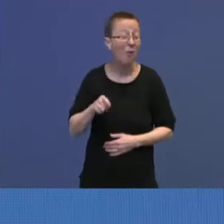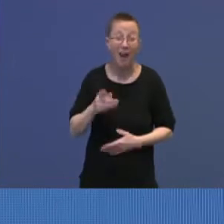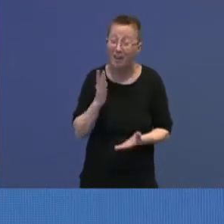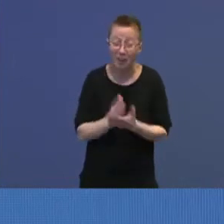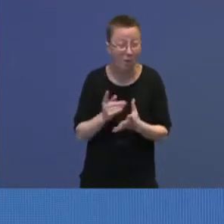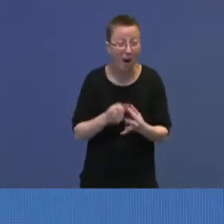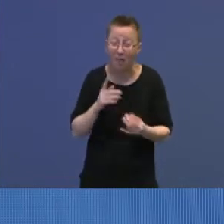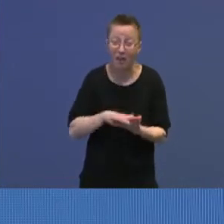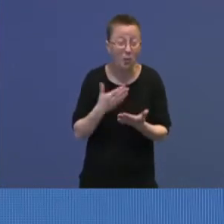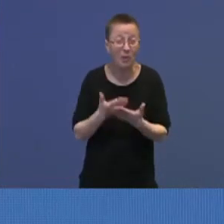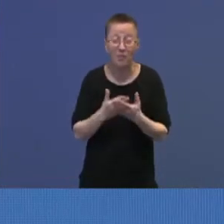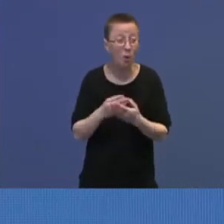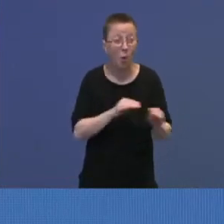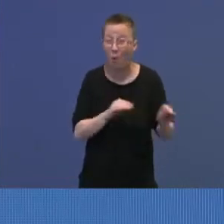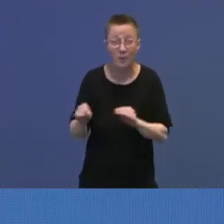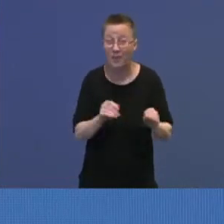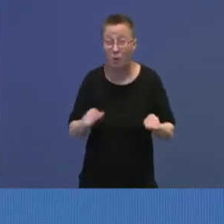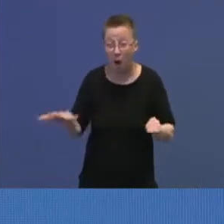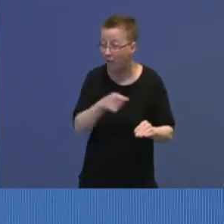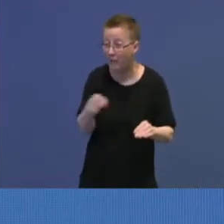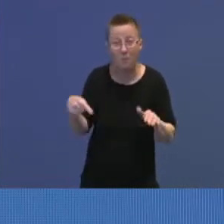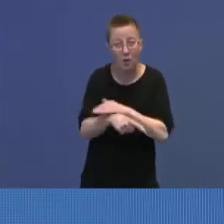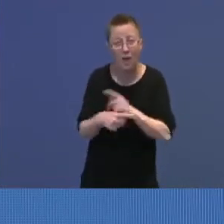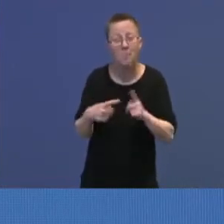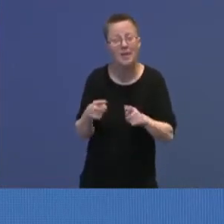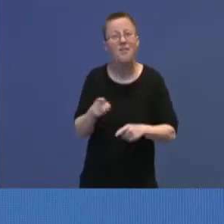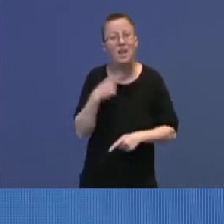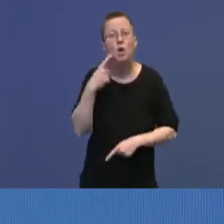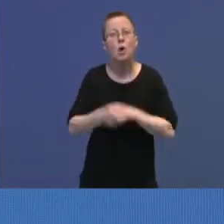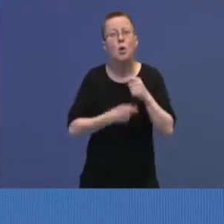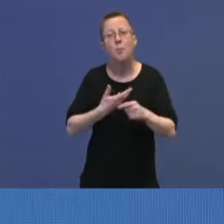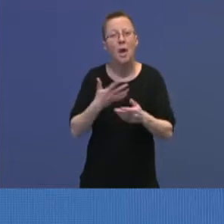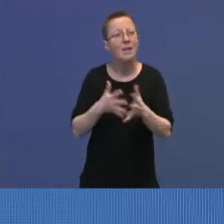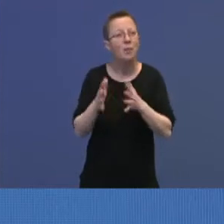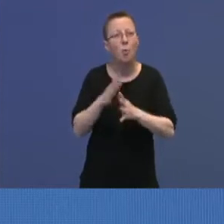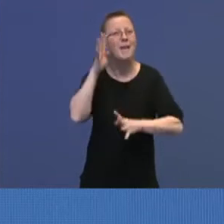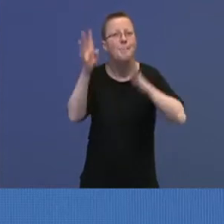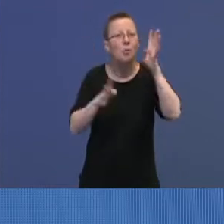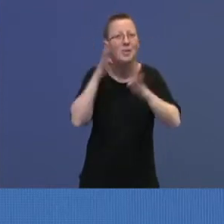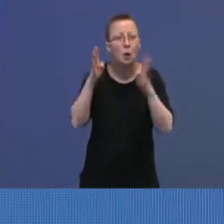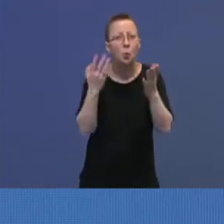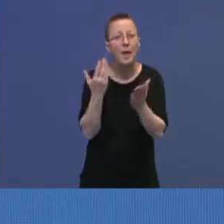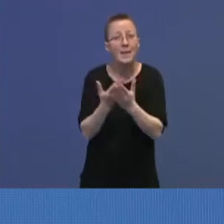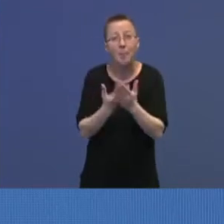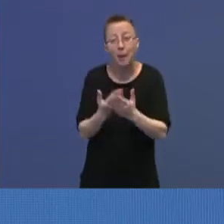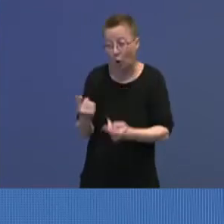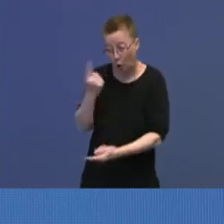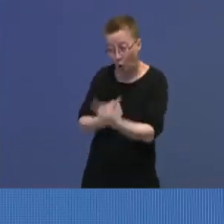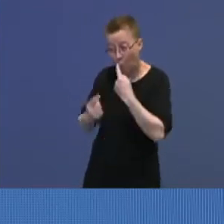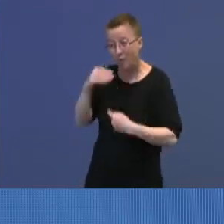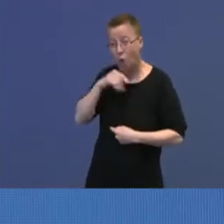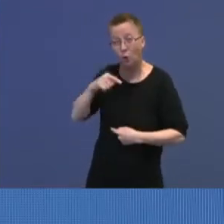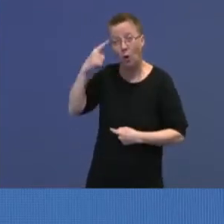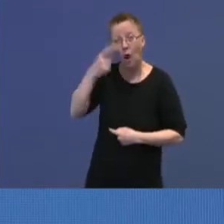dekke behovet for å tolke og oversette. Men det er mye vi kan gjøre på improvisasjon. Blant annet kommer det jo mennesker nå som kan